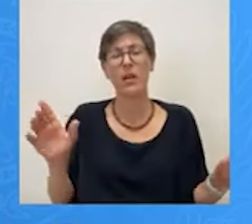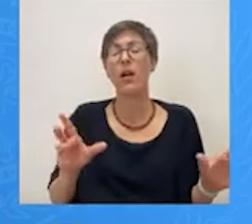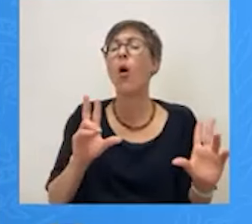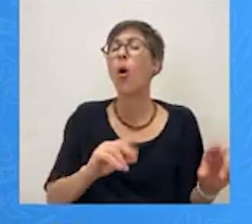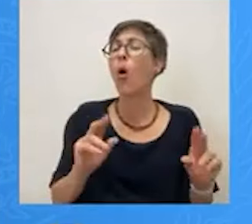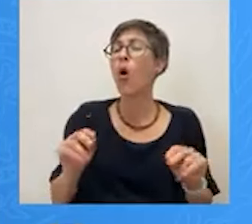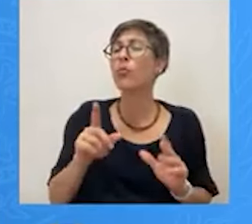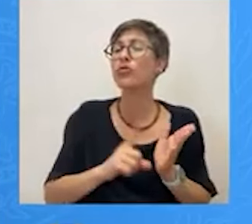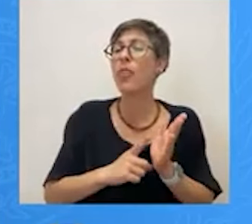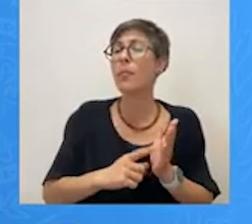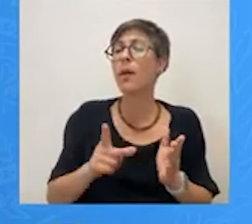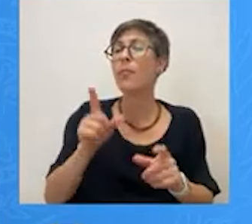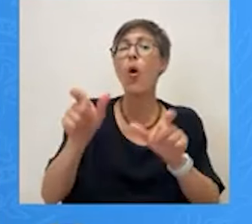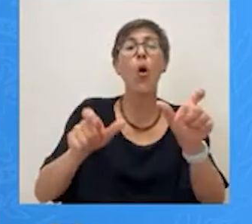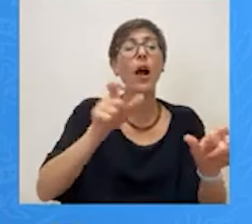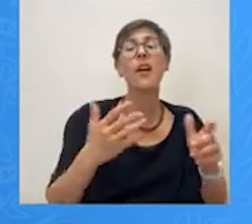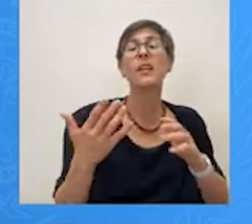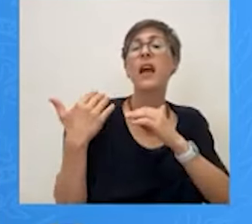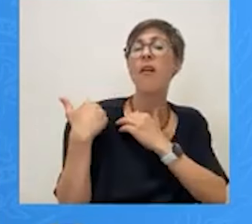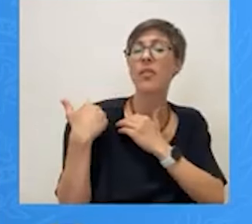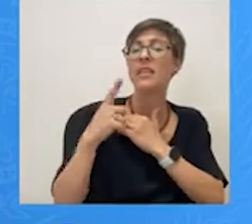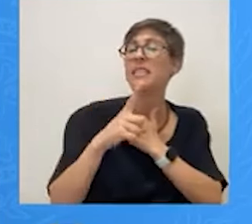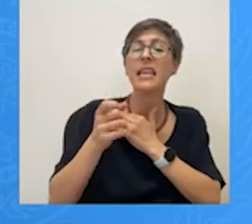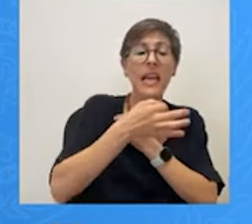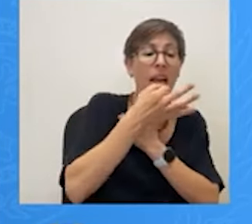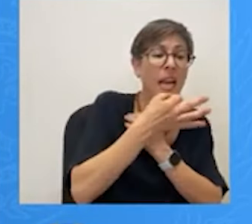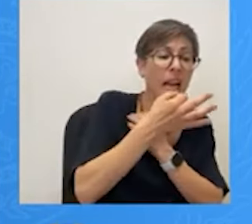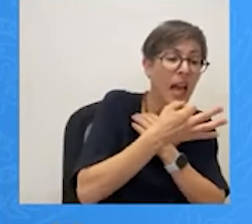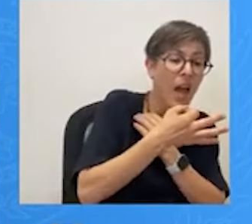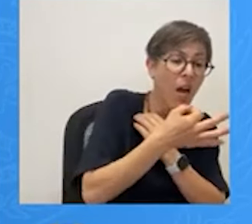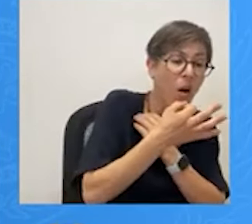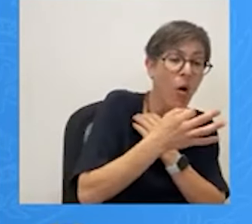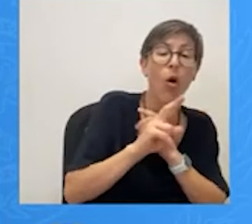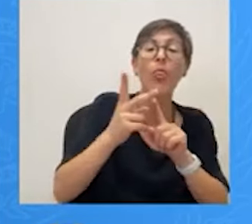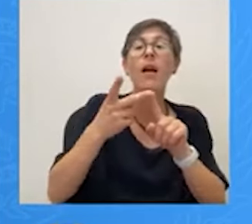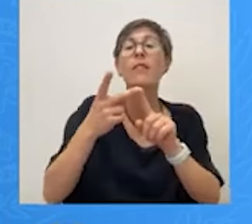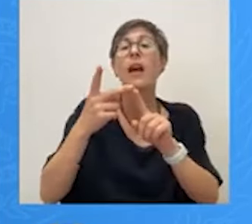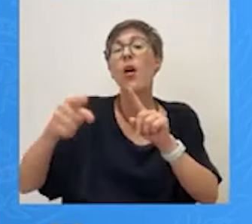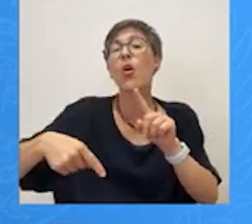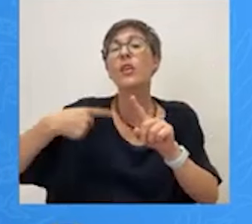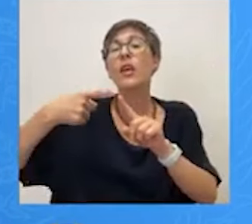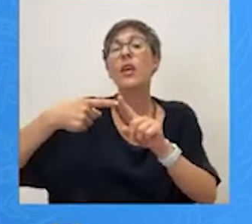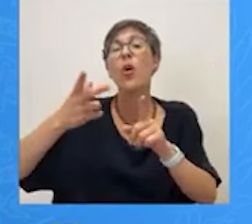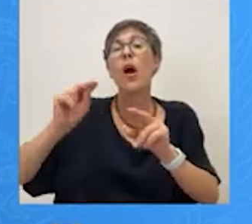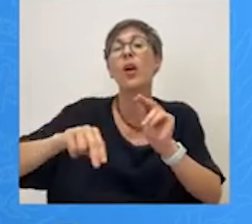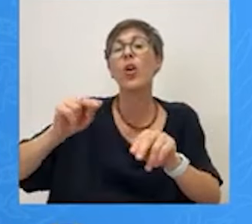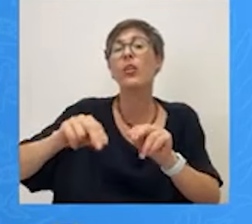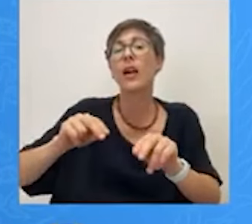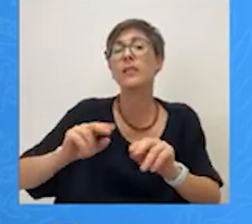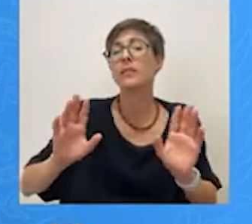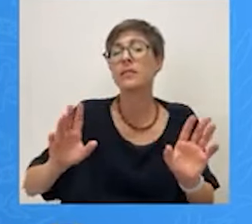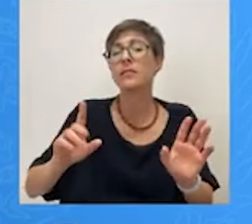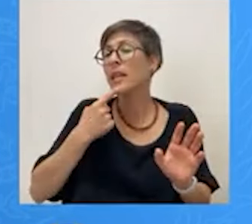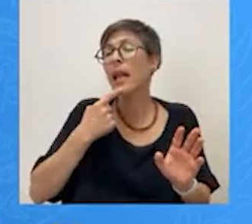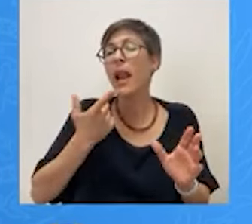καθένας στις ευθύνες του για το τι έλεγε επί του δευτερού γύρου. Από εκεί και πέρα όμως το ερώτημα που